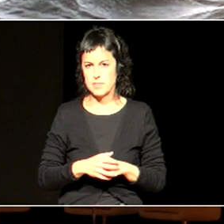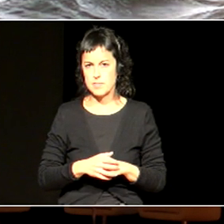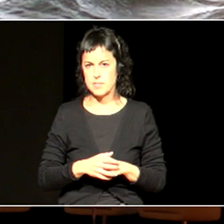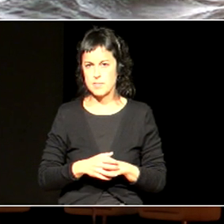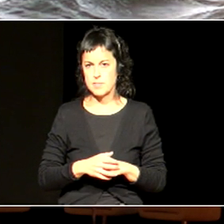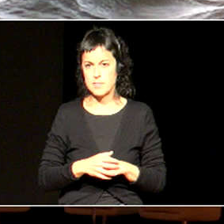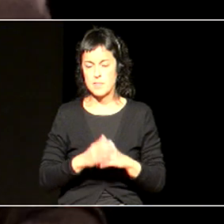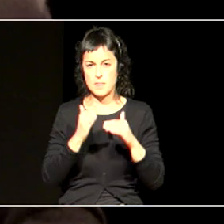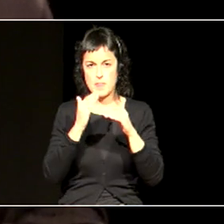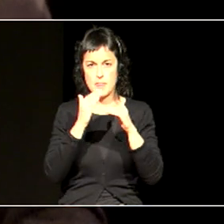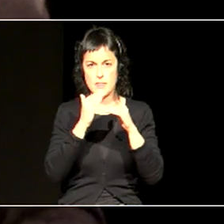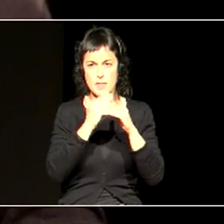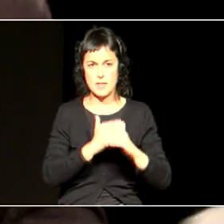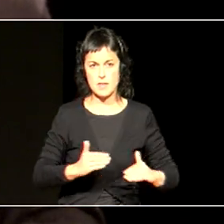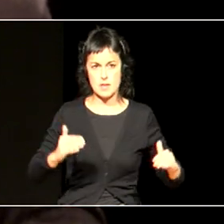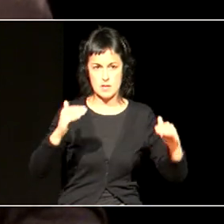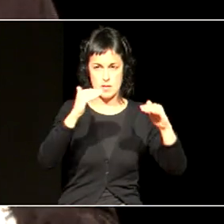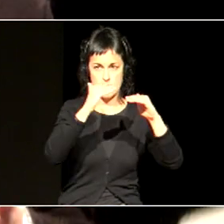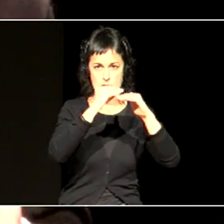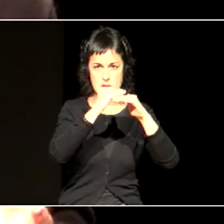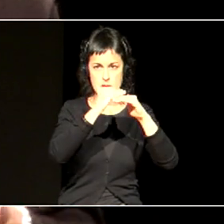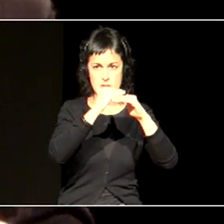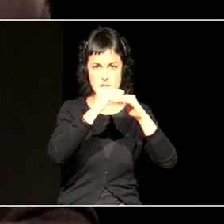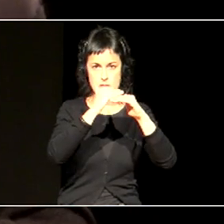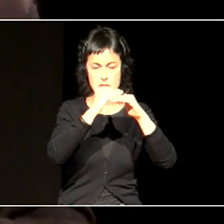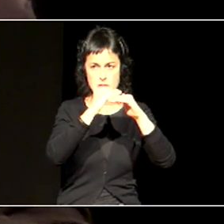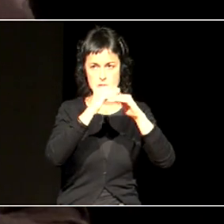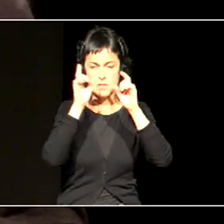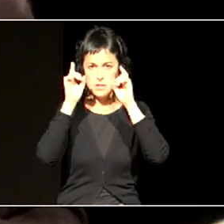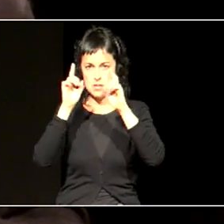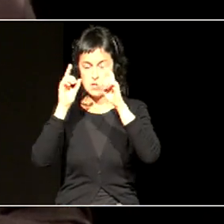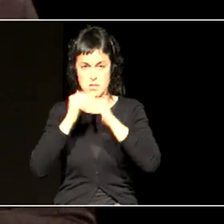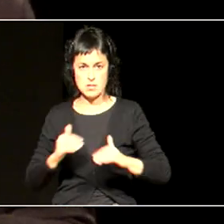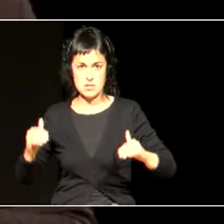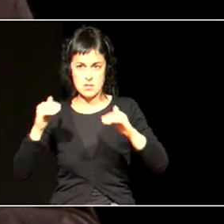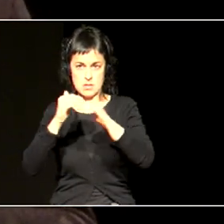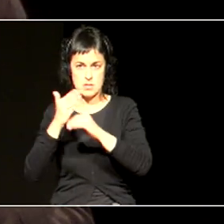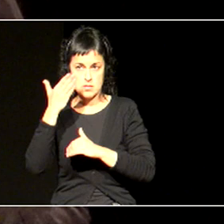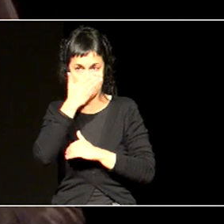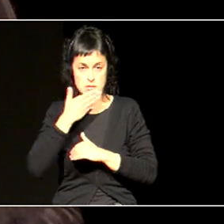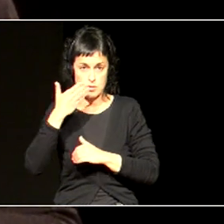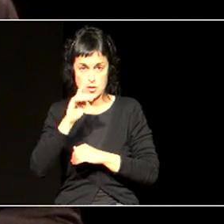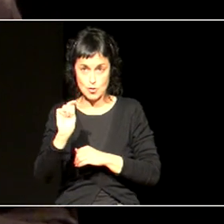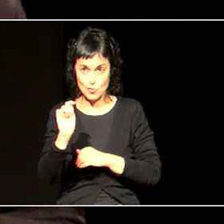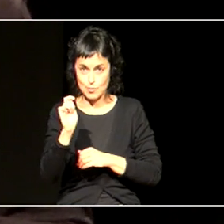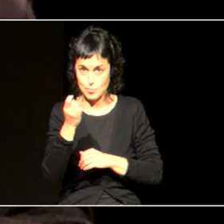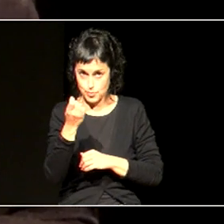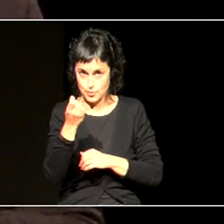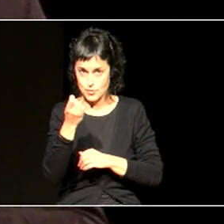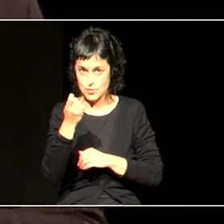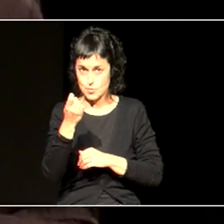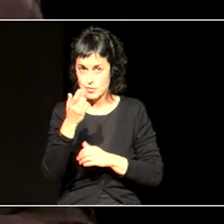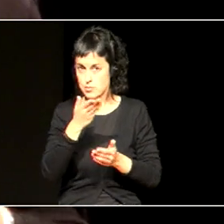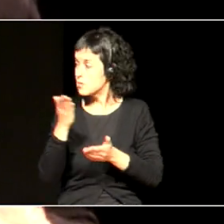eta eskidetzako eskola lortzea, eta horregatik ekarri izan nahi dugu hori.